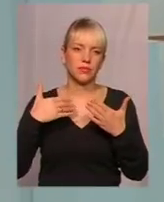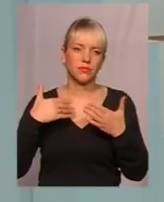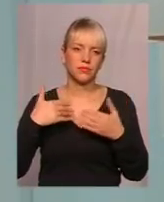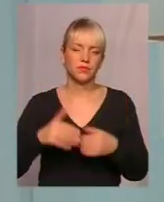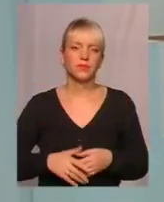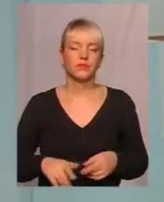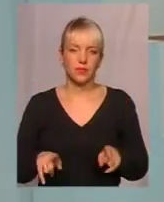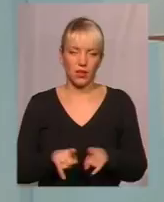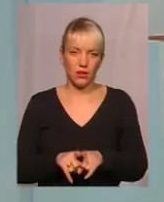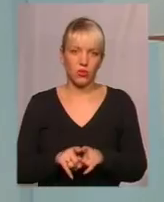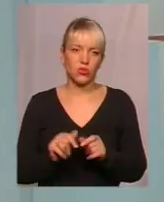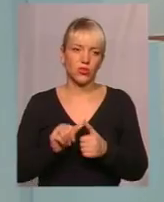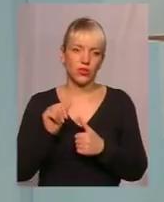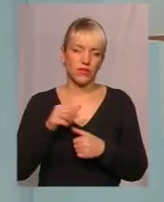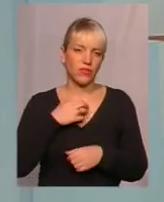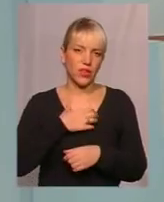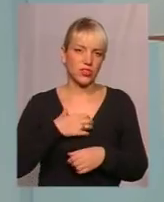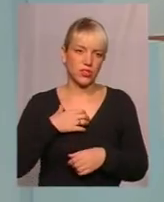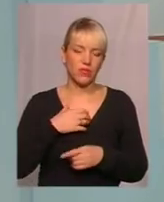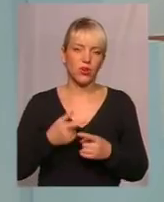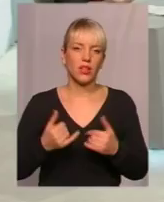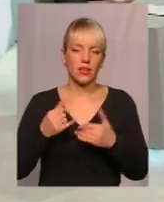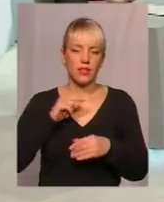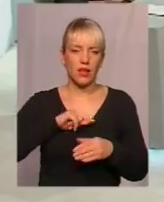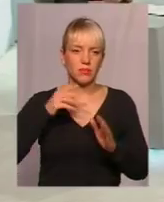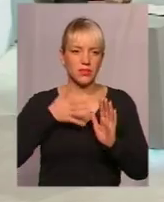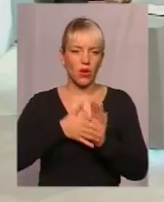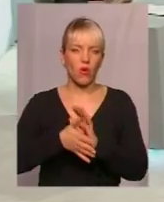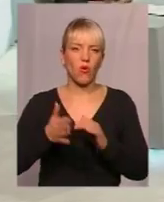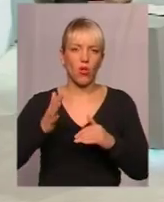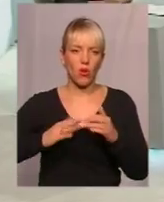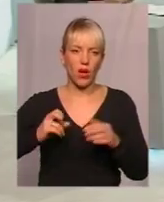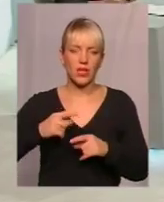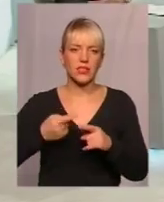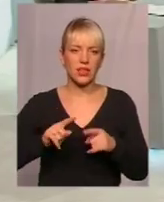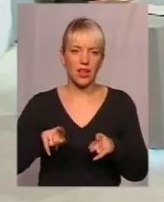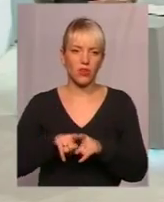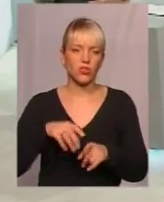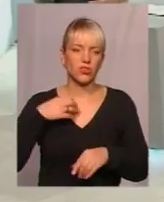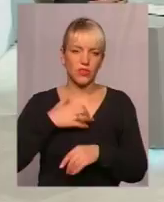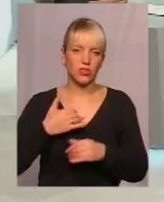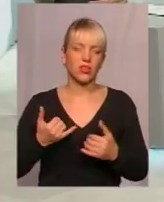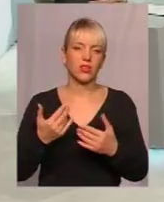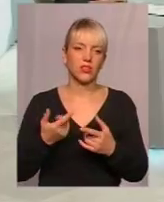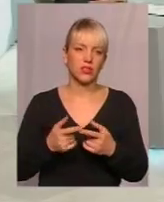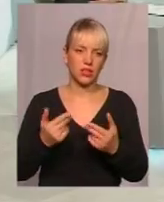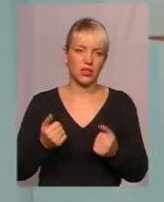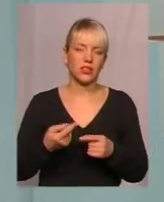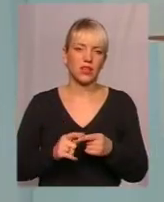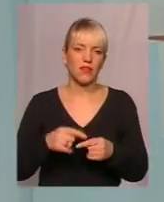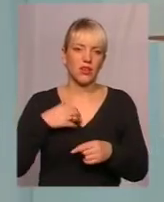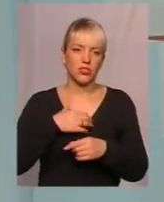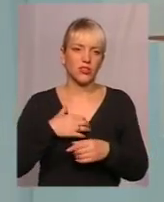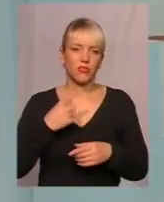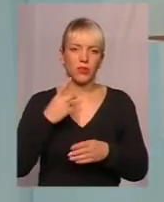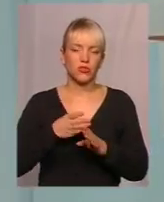Також окремо дуже важливо. Для психолога це також важливо? Так, для врача, для психолога. В першу чергу кожного